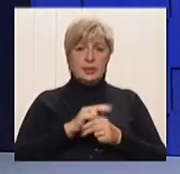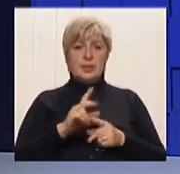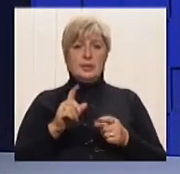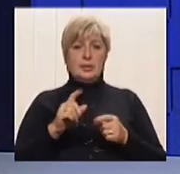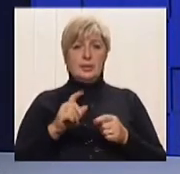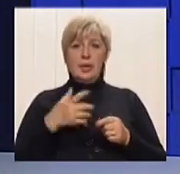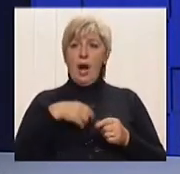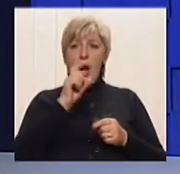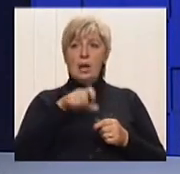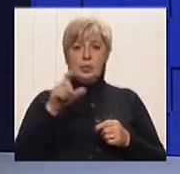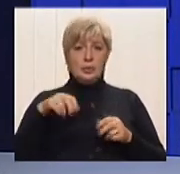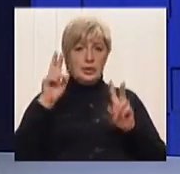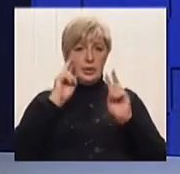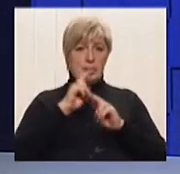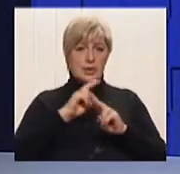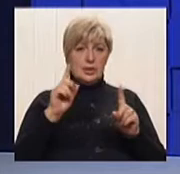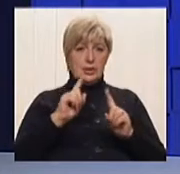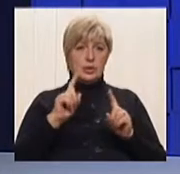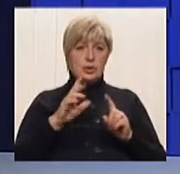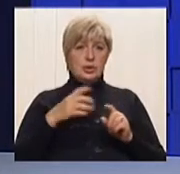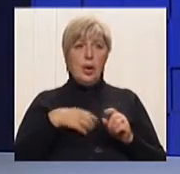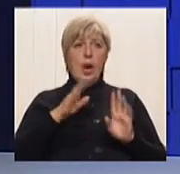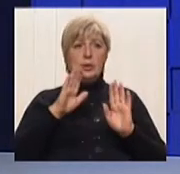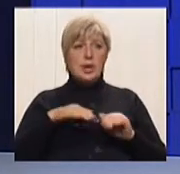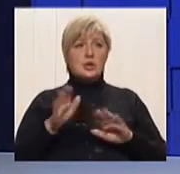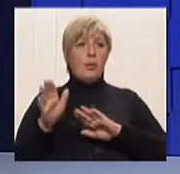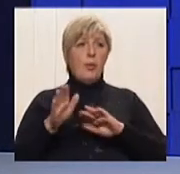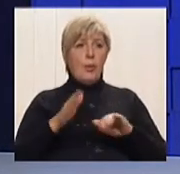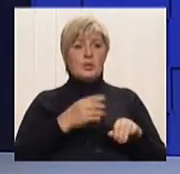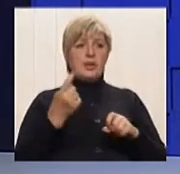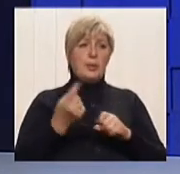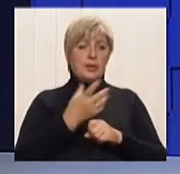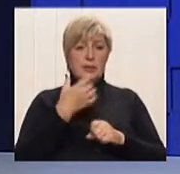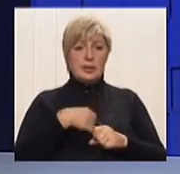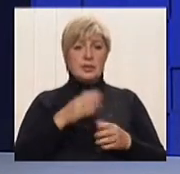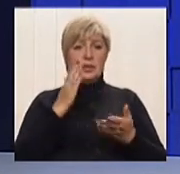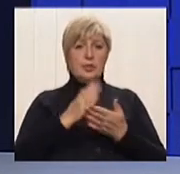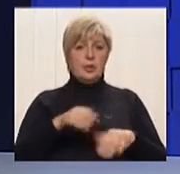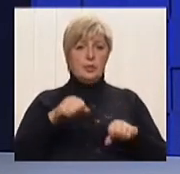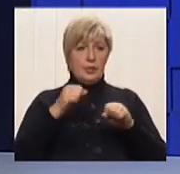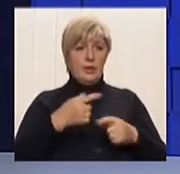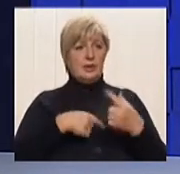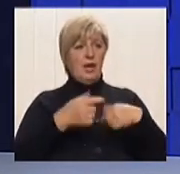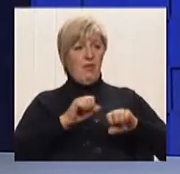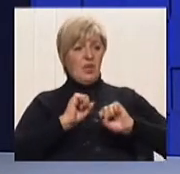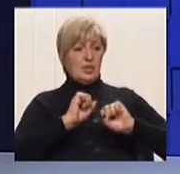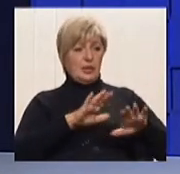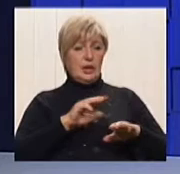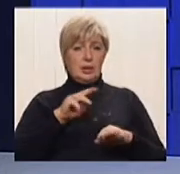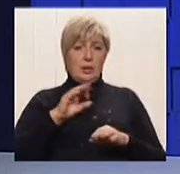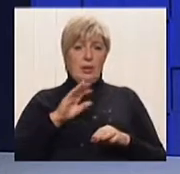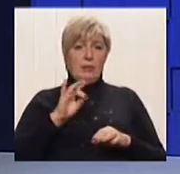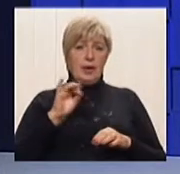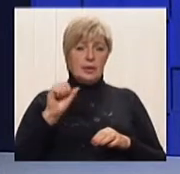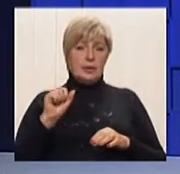після першого разу вони мають право на возврат товара. Вторе по числу обращений. Ну, скажімо,